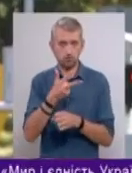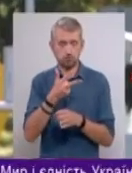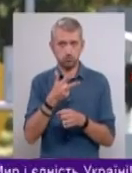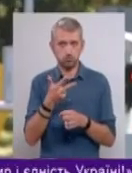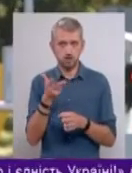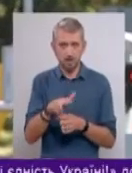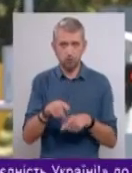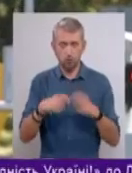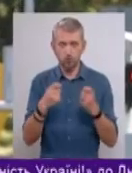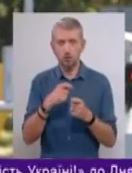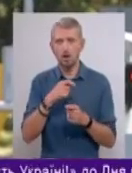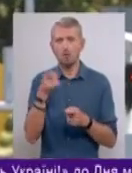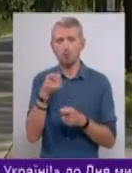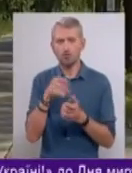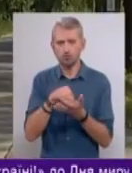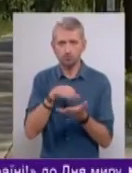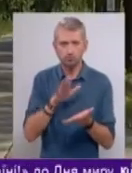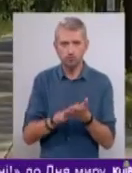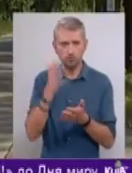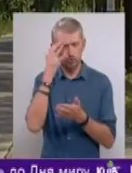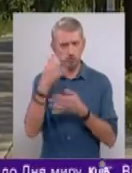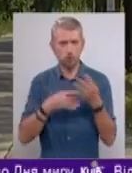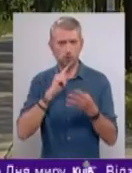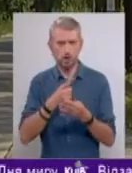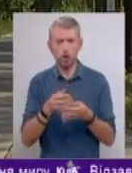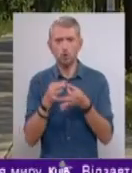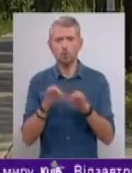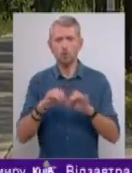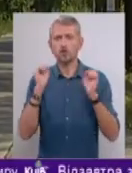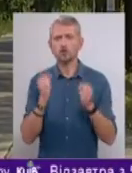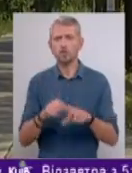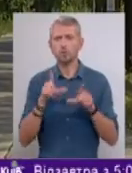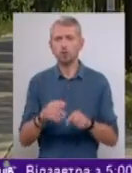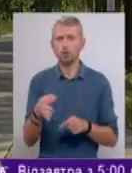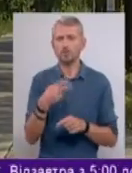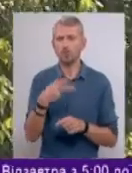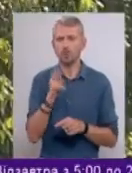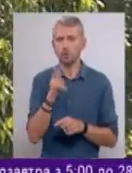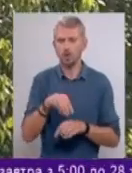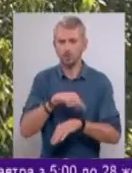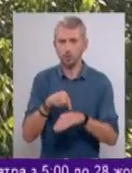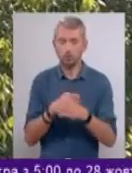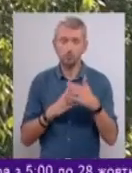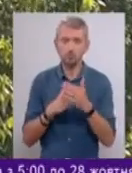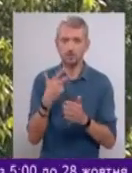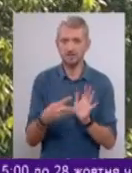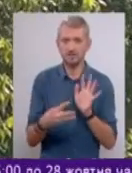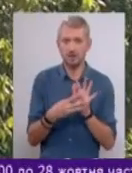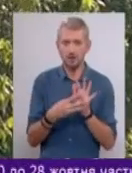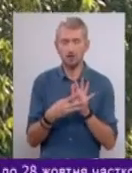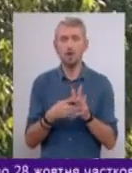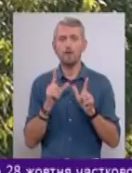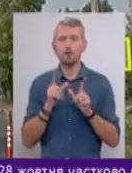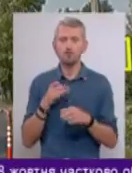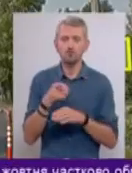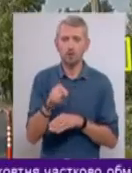заноситься на рік, у чорний список. Дозволена швидкість проїзду на острові 20 кілометрів на годину. Максимальна – 39. В'їжджати